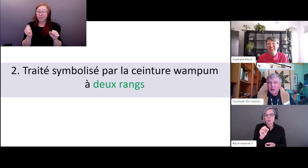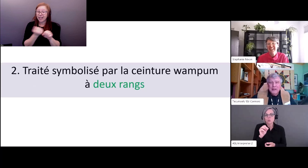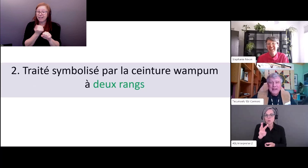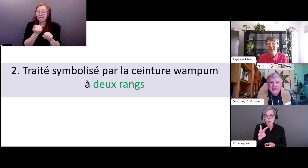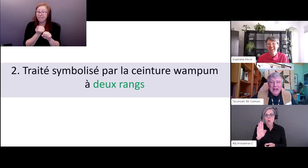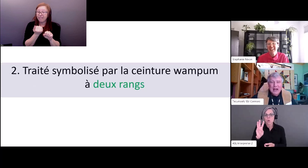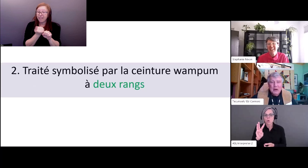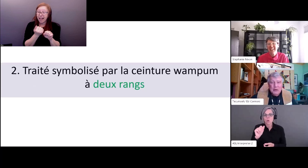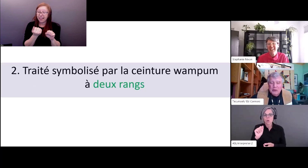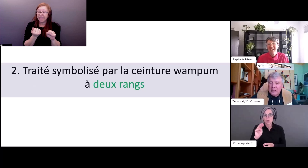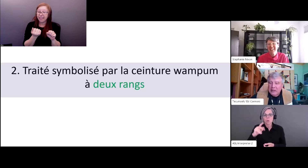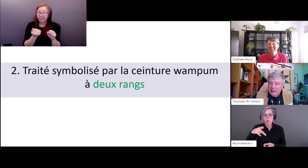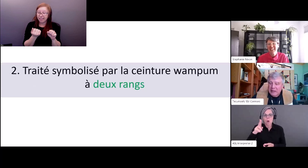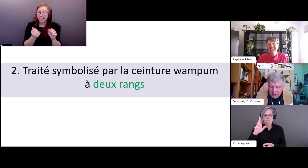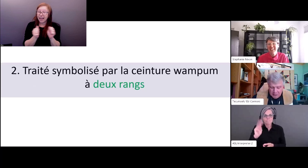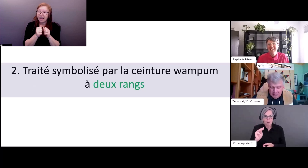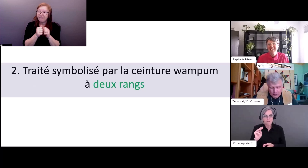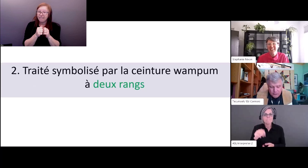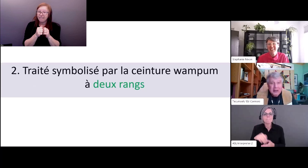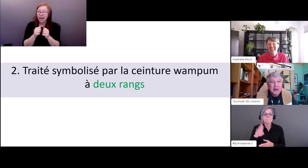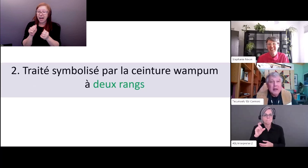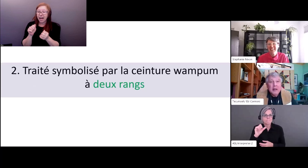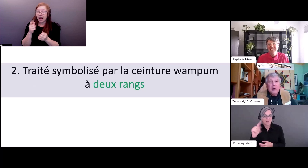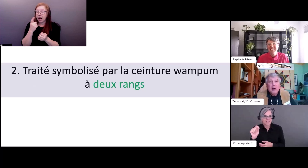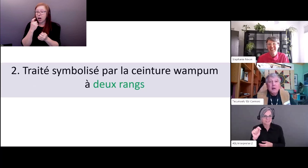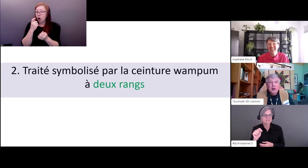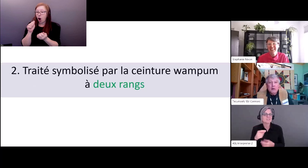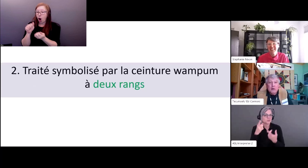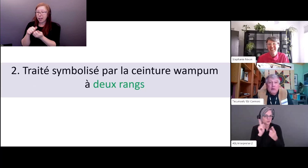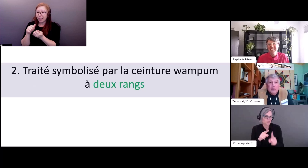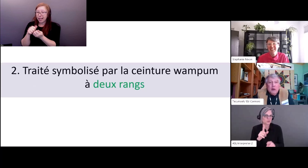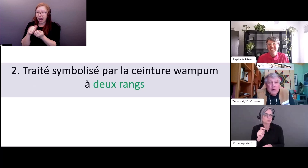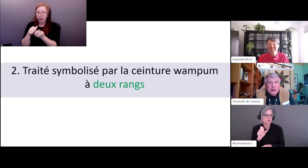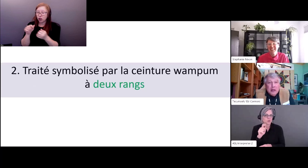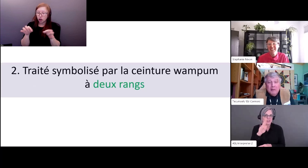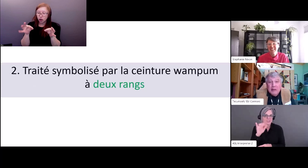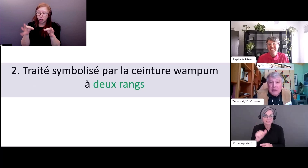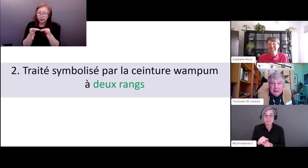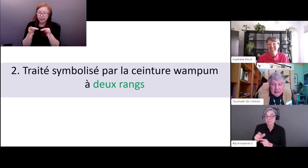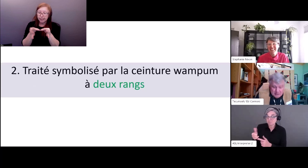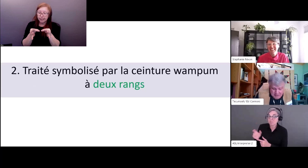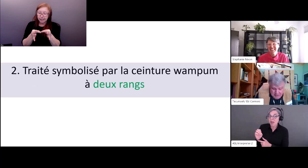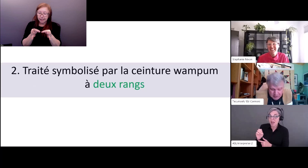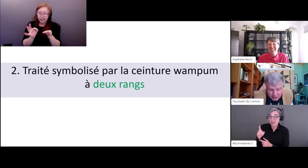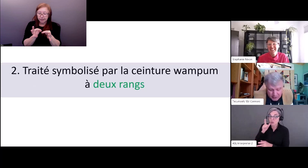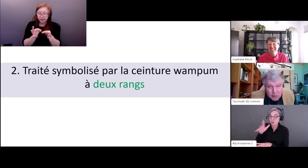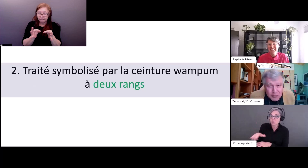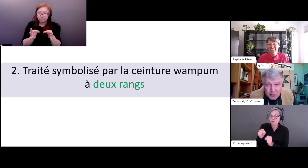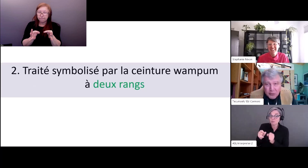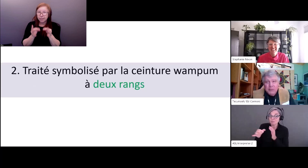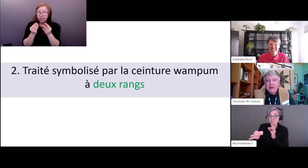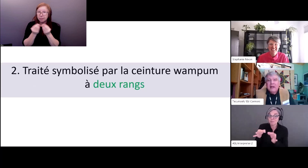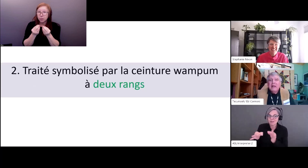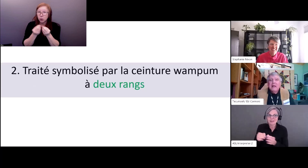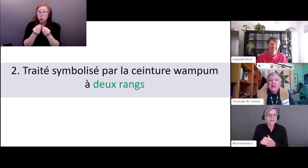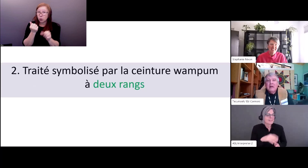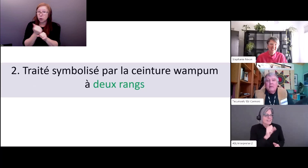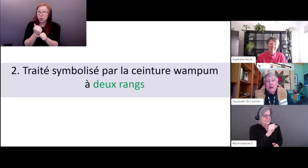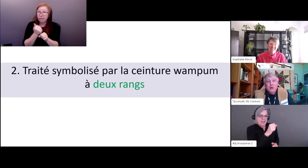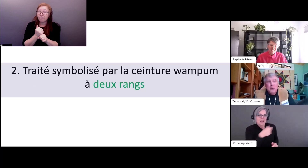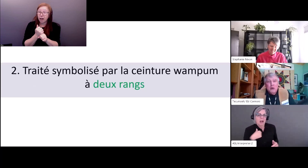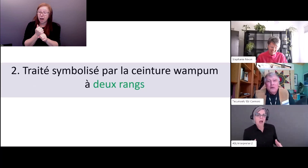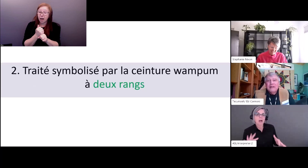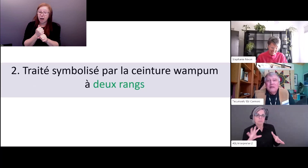c'est moi à nouveau donc oui oui bien sûr je vais faire cela et j'espère que je vais pouvoir parler pendant tout